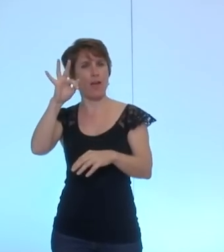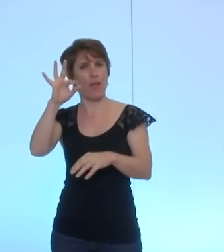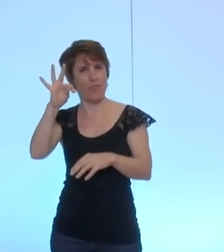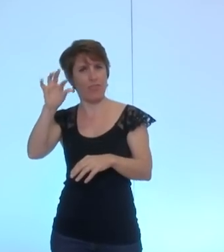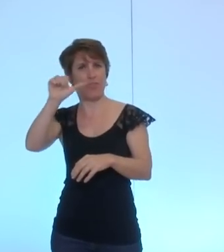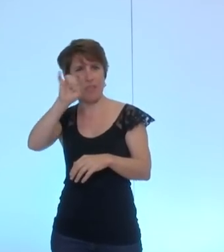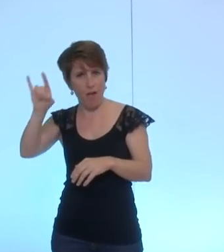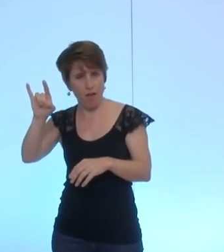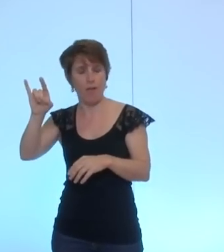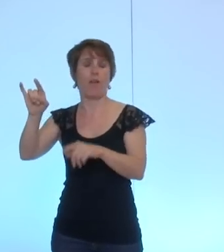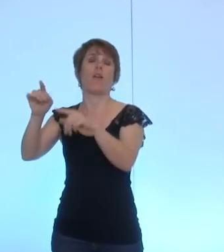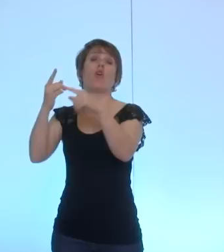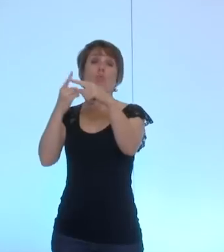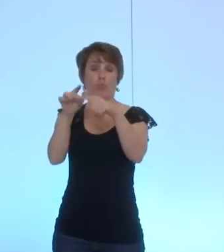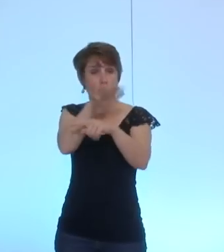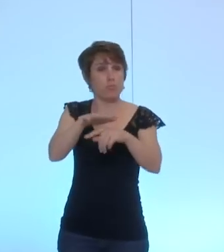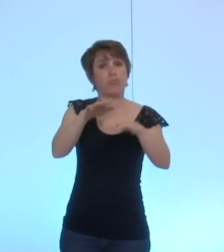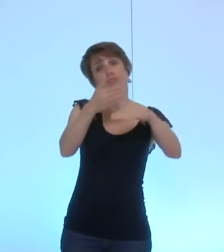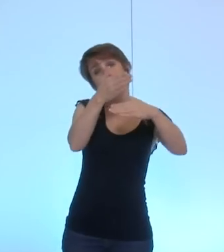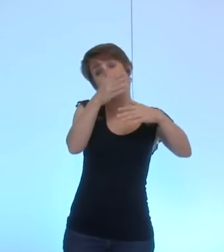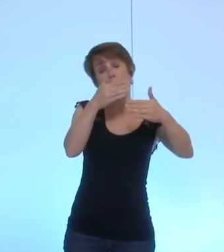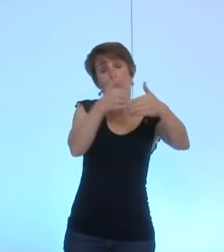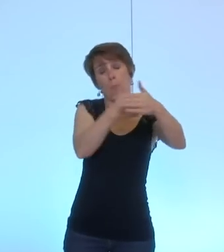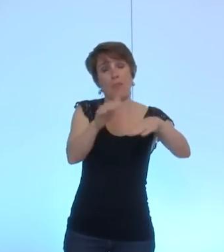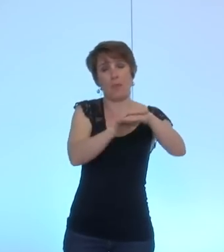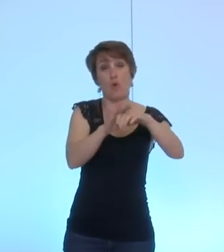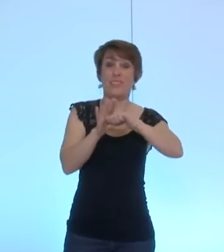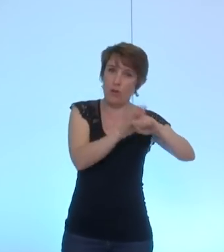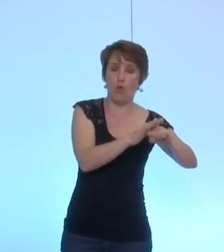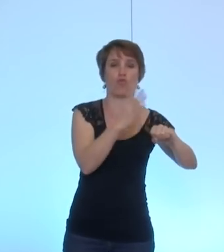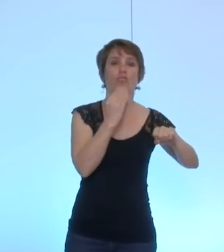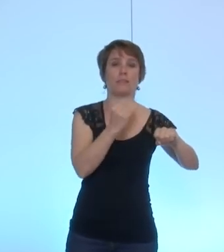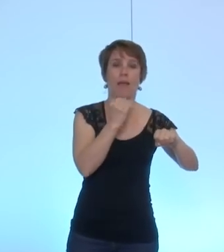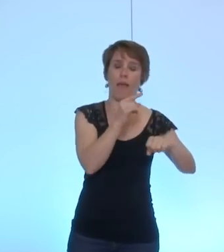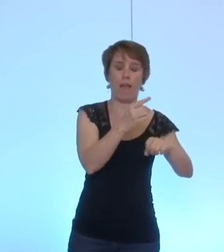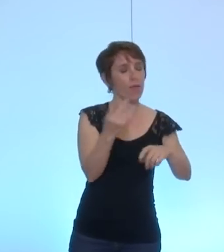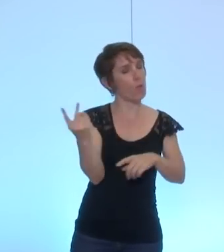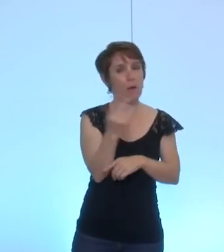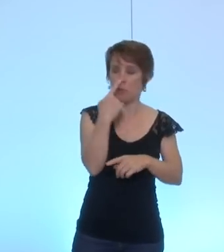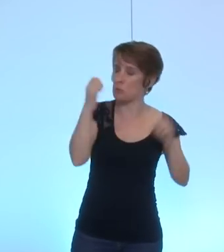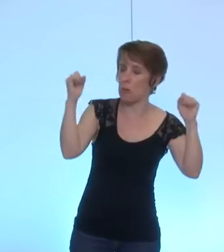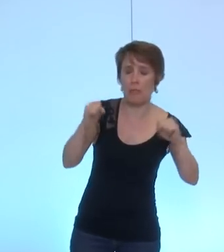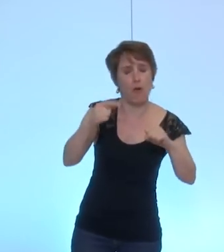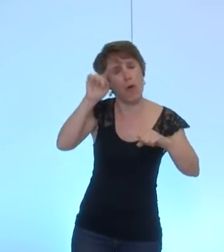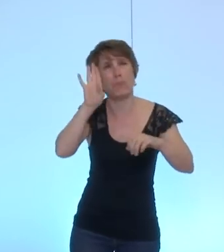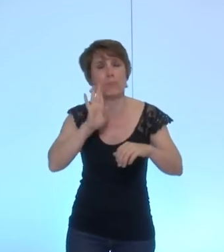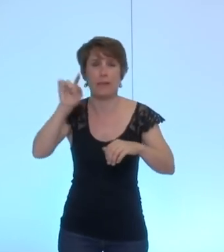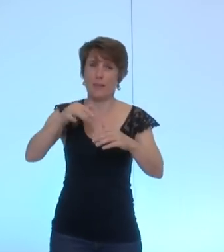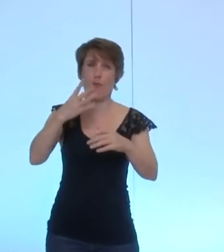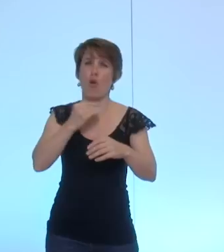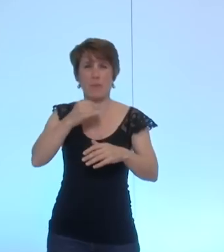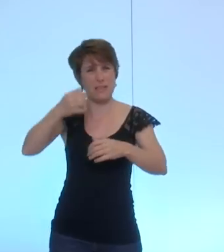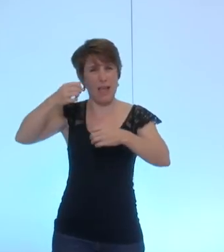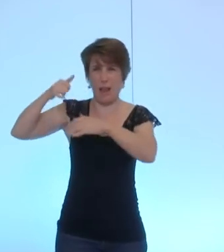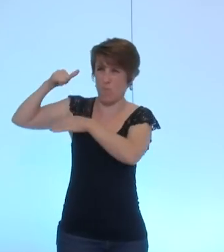dont une partie de la gauche israélienne réclament cet arrêt de toute intervention militaire à Gaza donc dans un article du Dauphiné